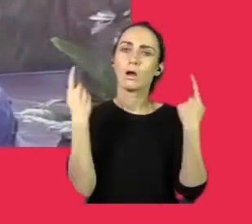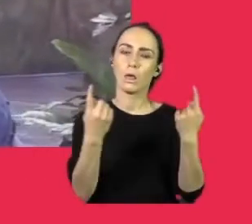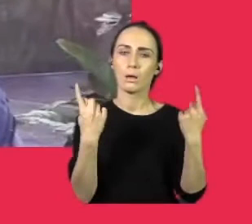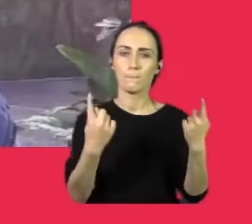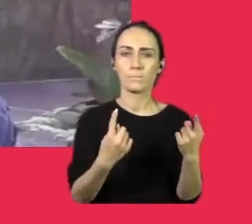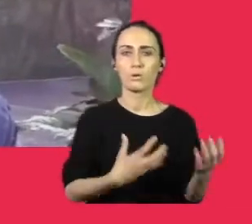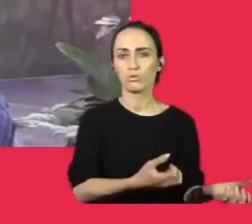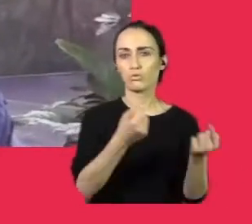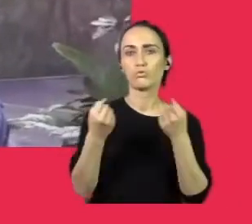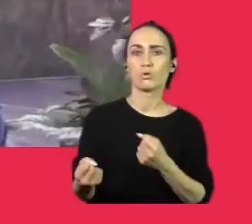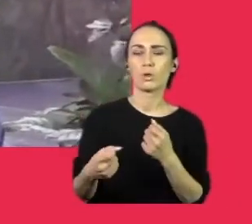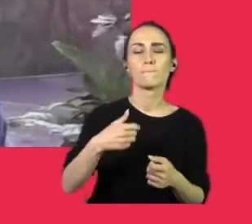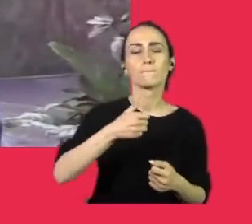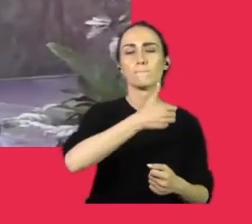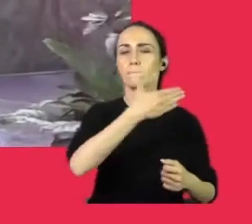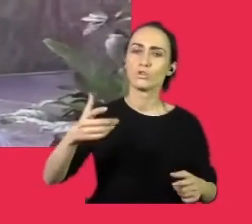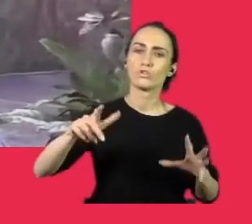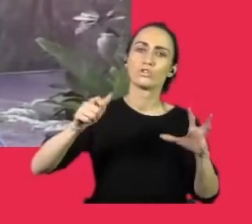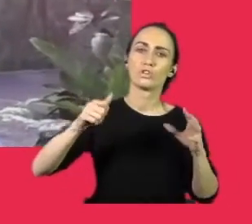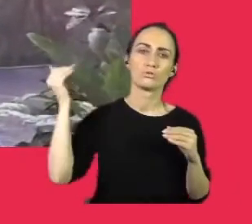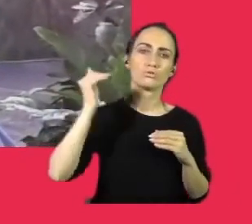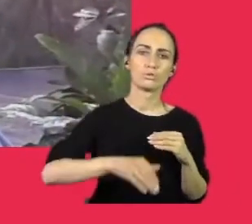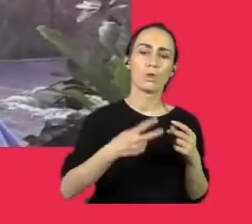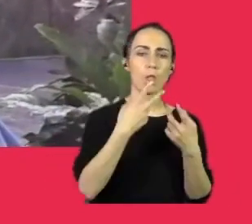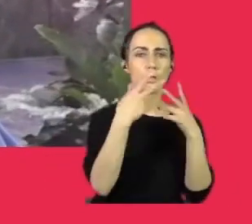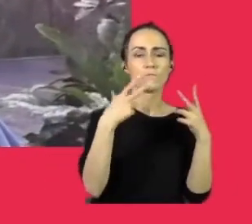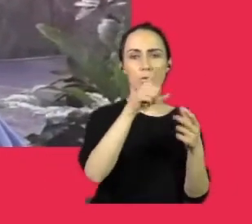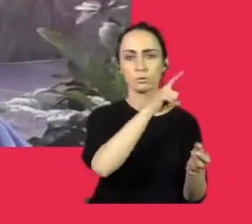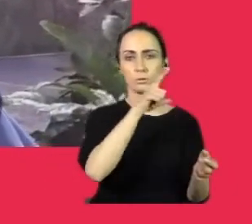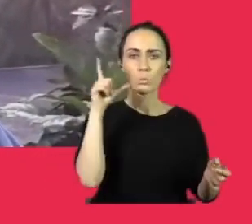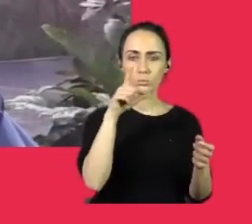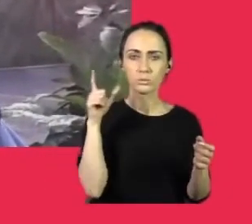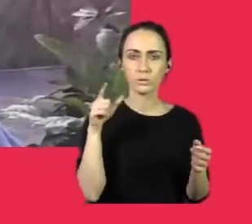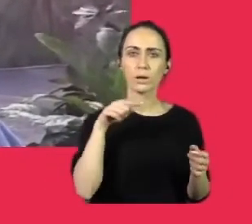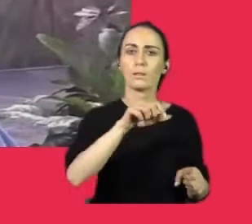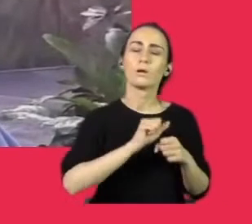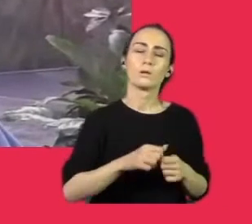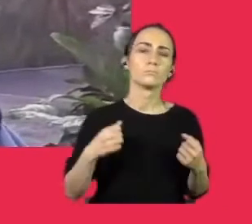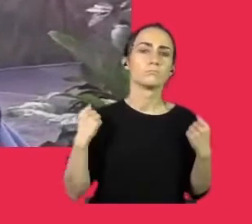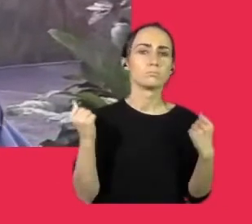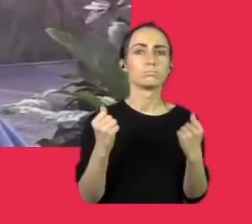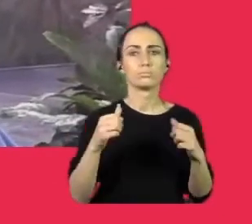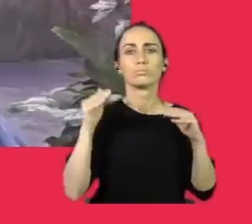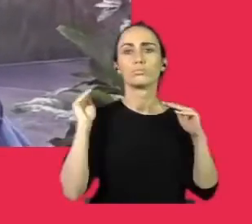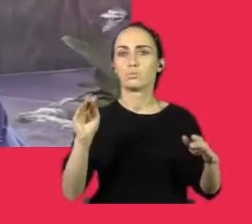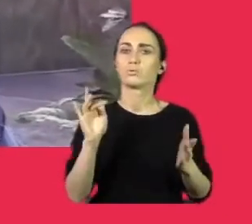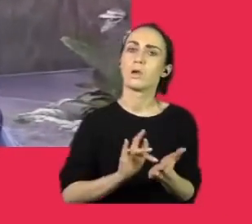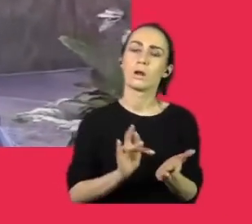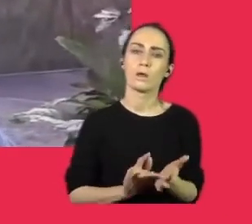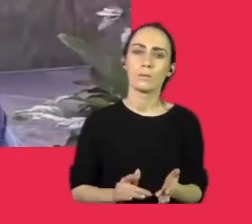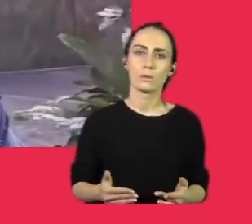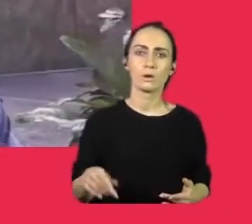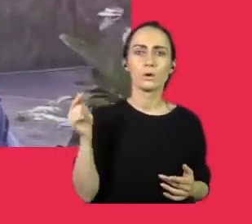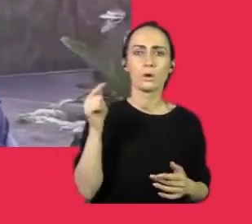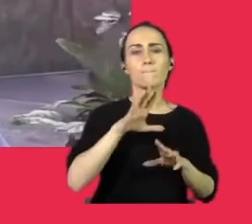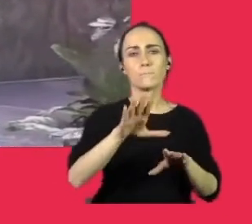milion sześćset tysięcy, które nas normalnie odwiedza, to jest potężny rynek. To są ludzie, którzy mają